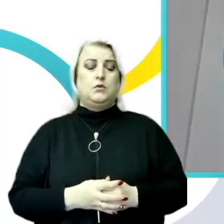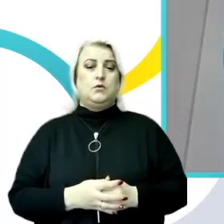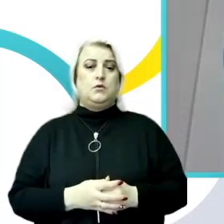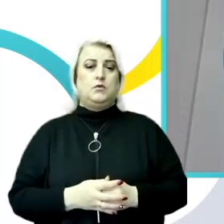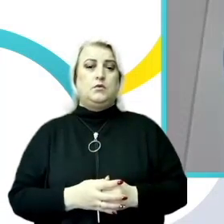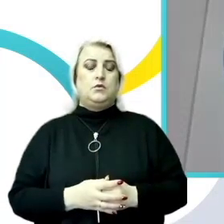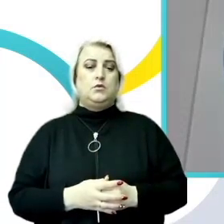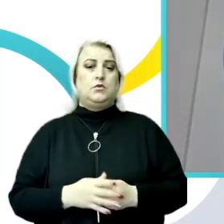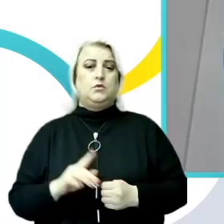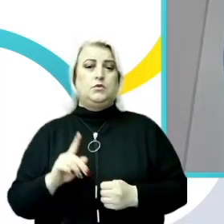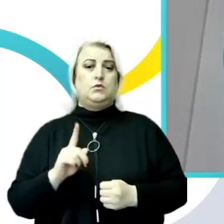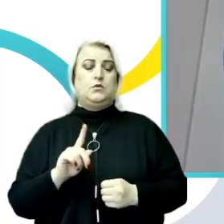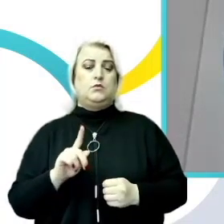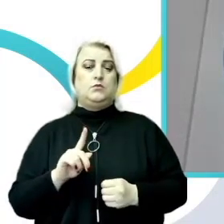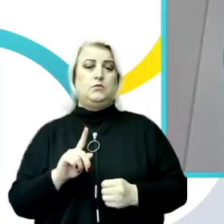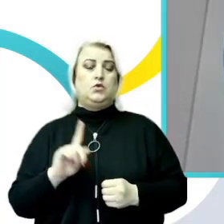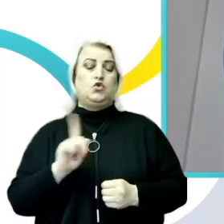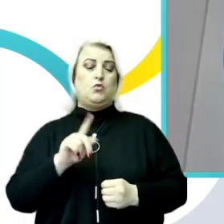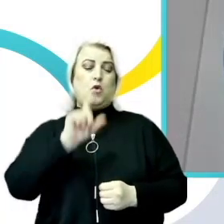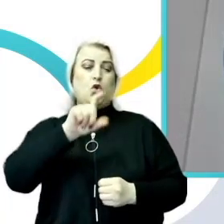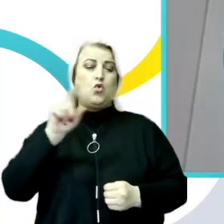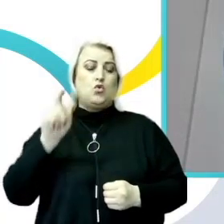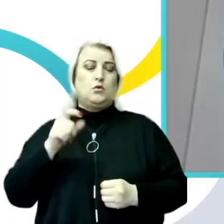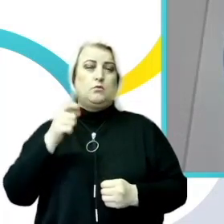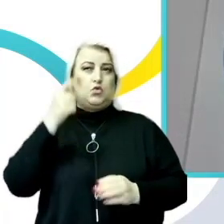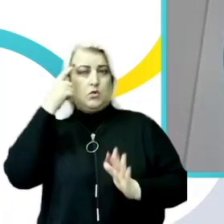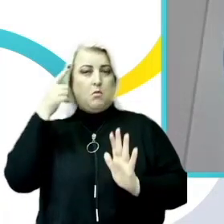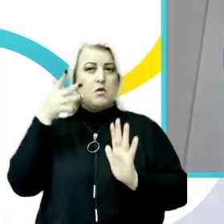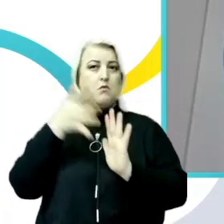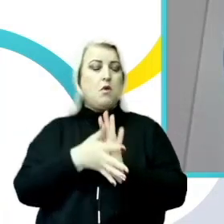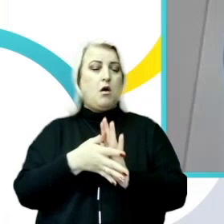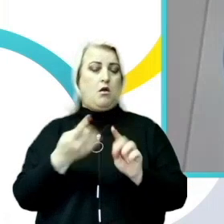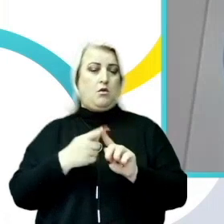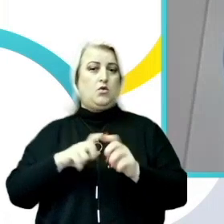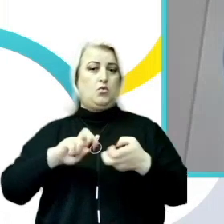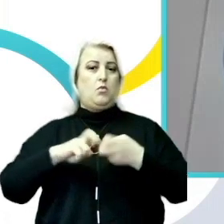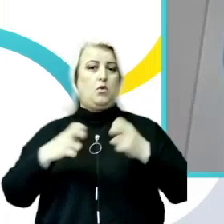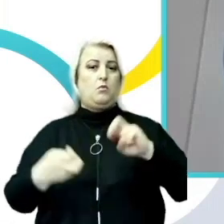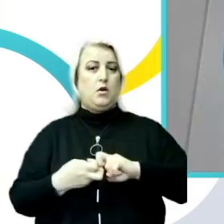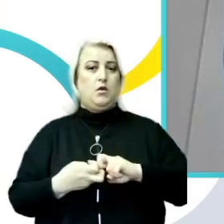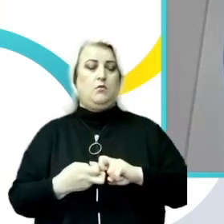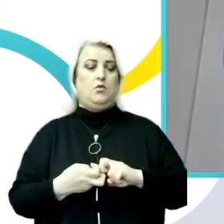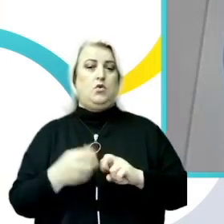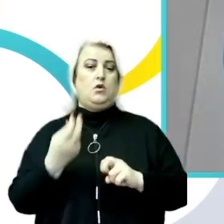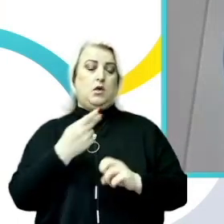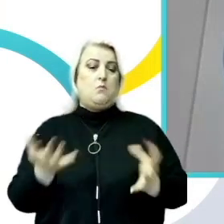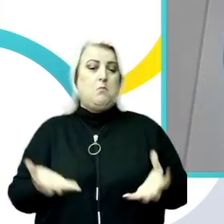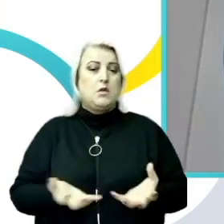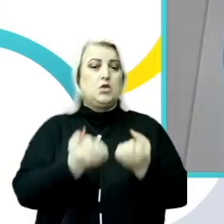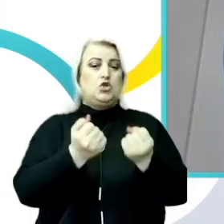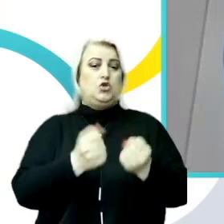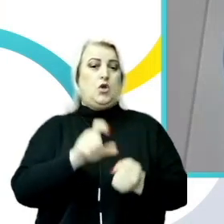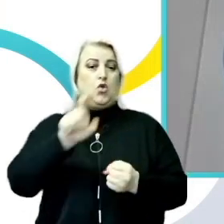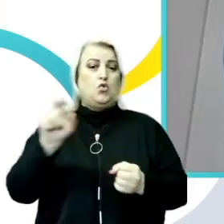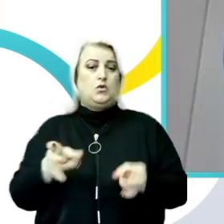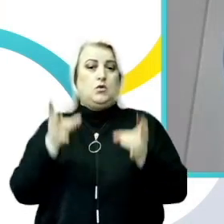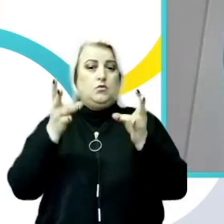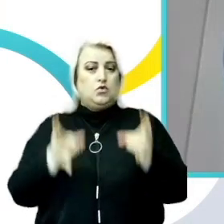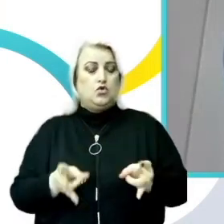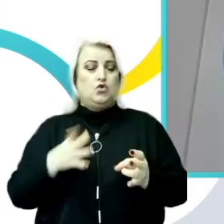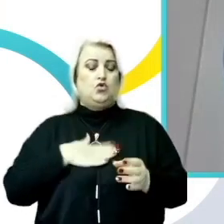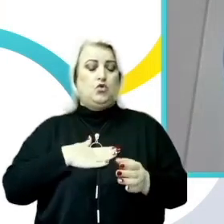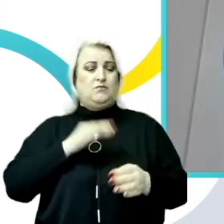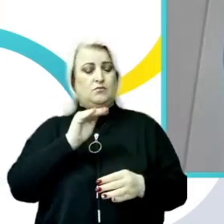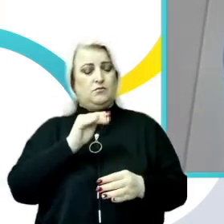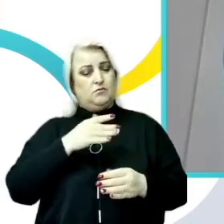la nivel intern a acestui fenomen și încurajare a victimilor să raporteze aceste